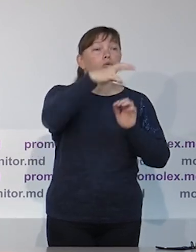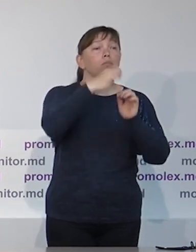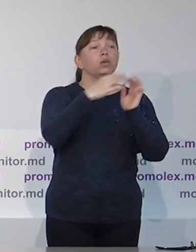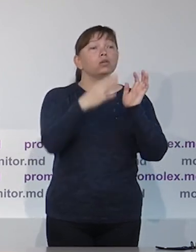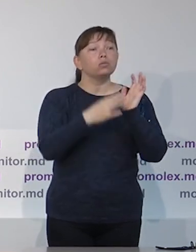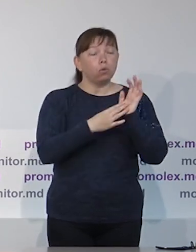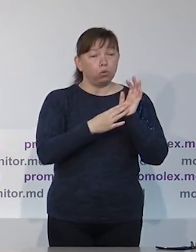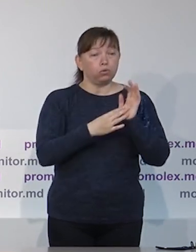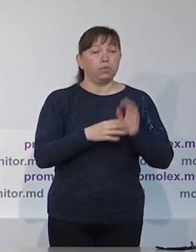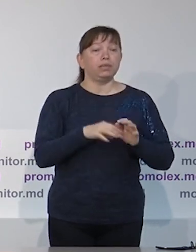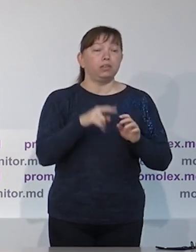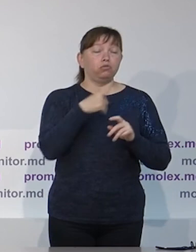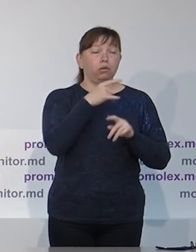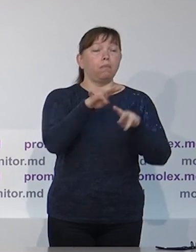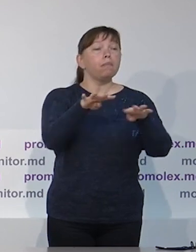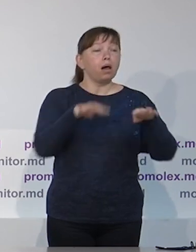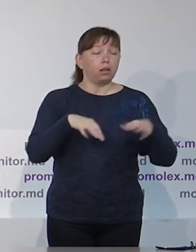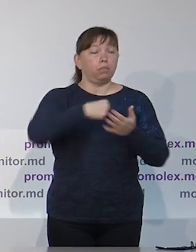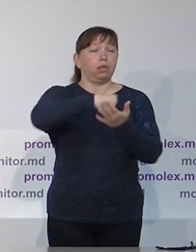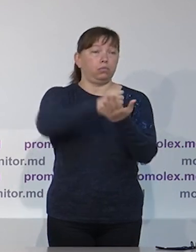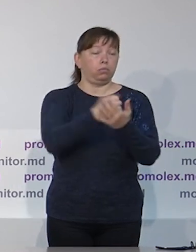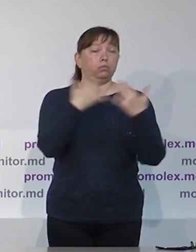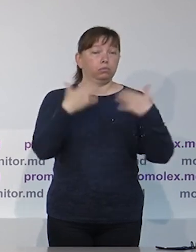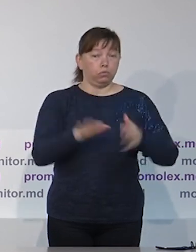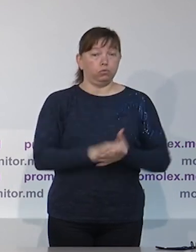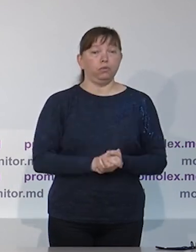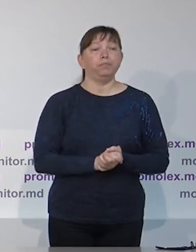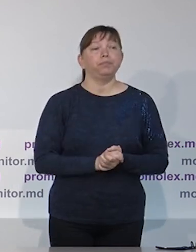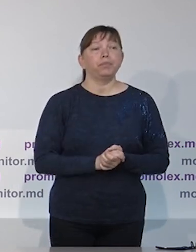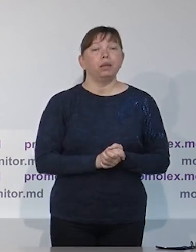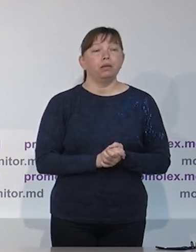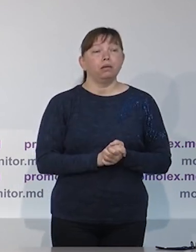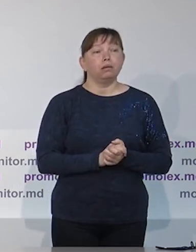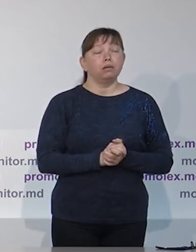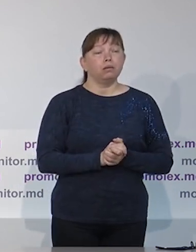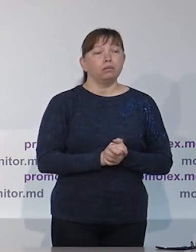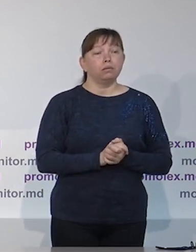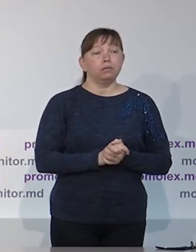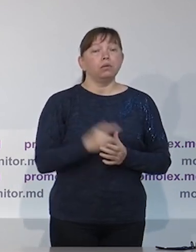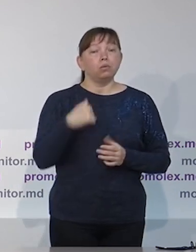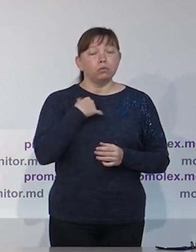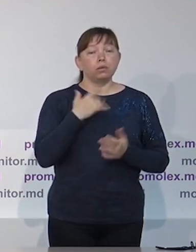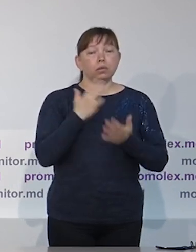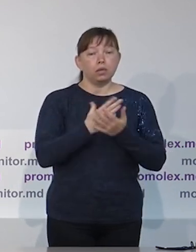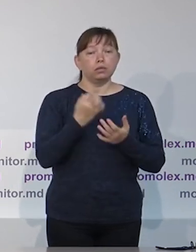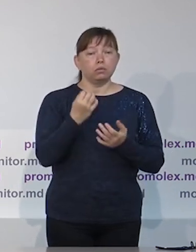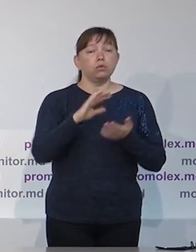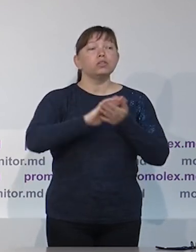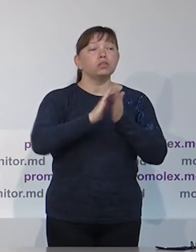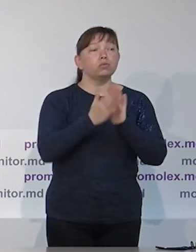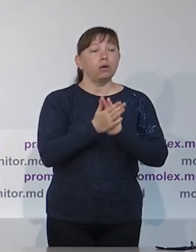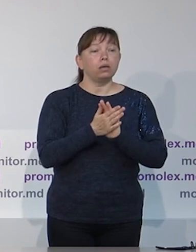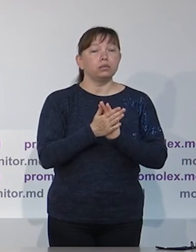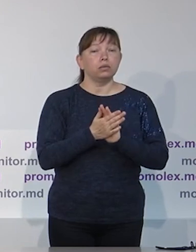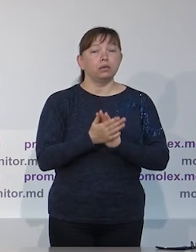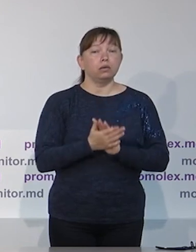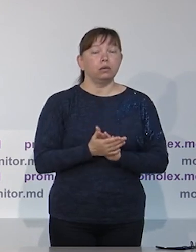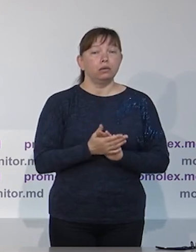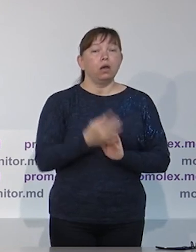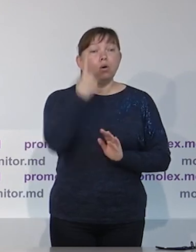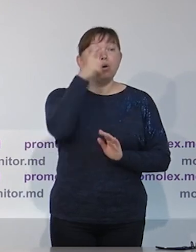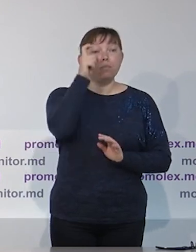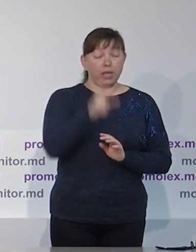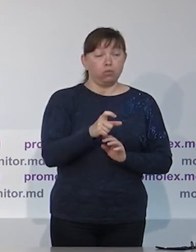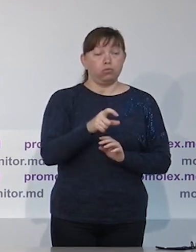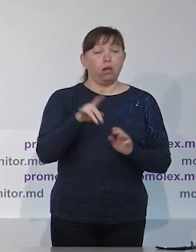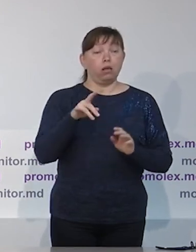делать пожертвования в пользу избирательных конкурентов промолек активно продвигать это положение,